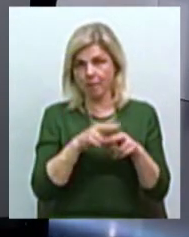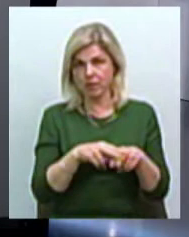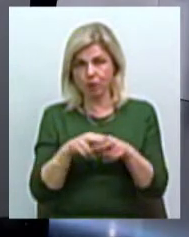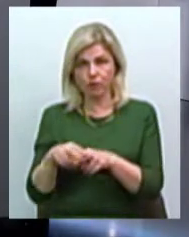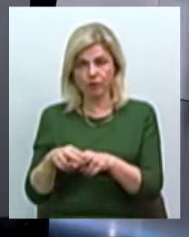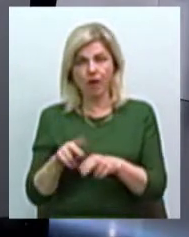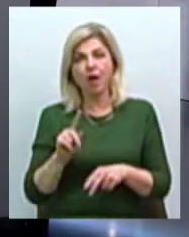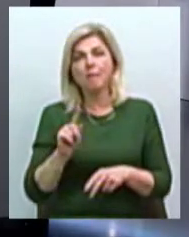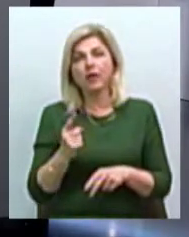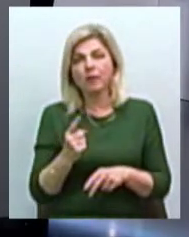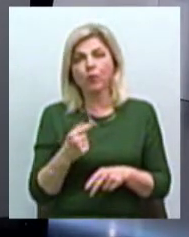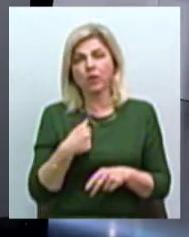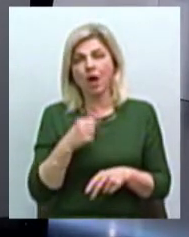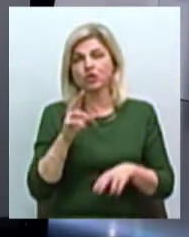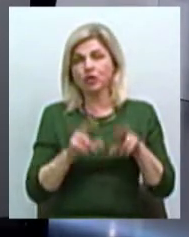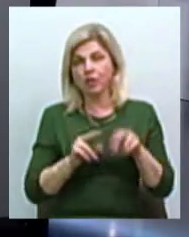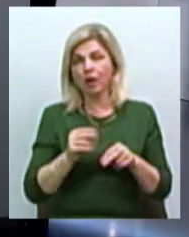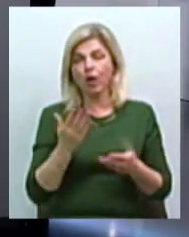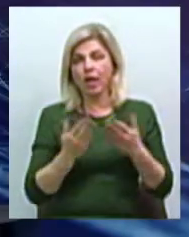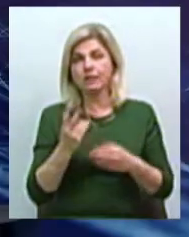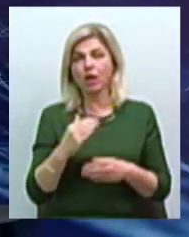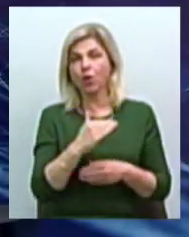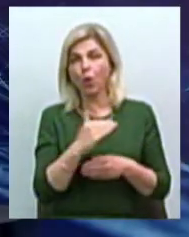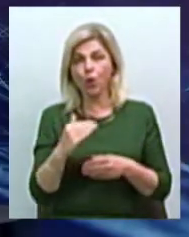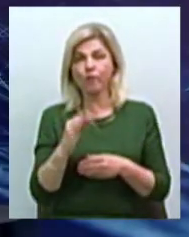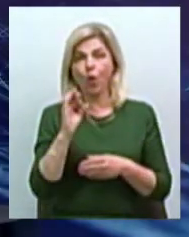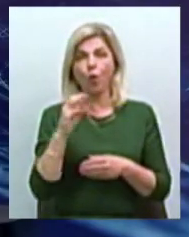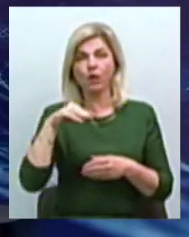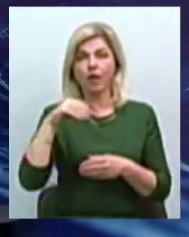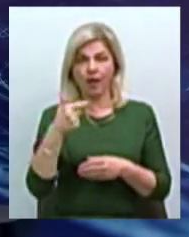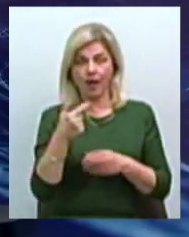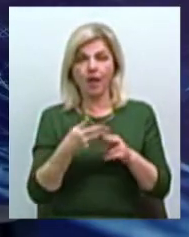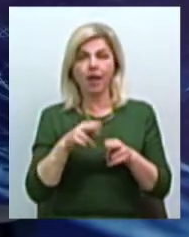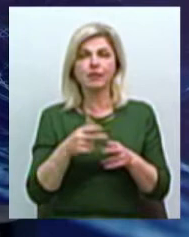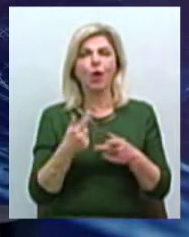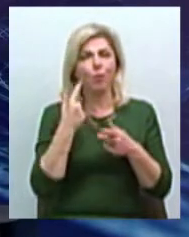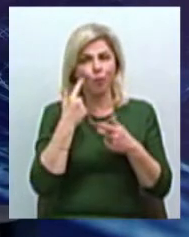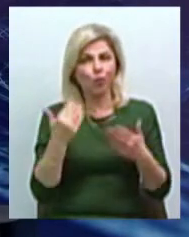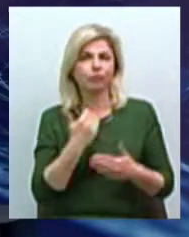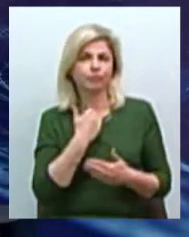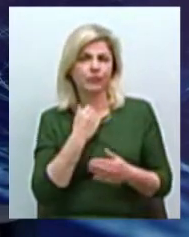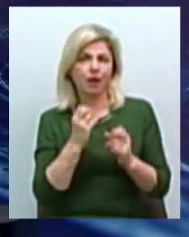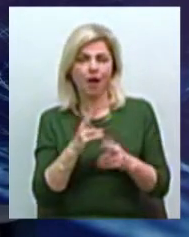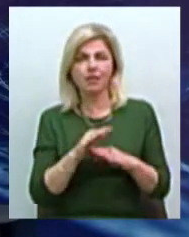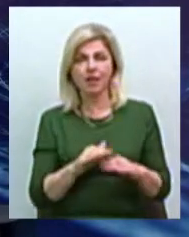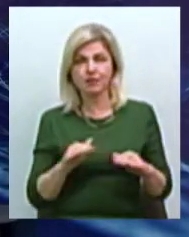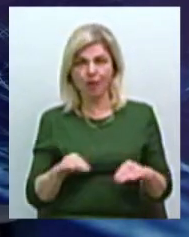я вважаю, що якщо на уровні об'єдненних громадів більше детської болезни, болезнь становління, то на уровні